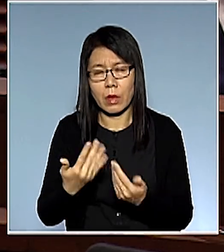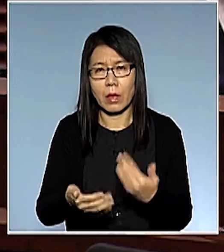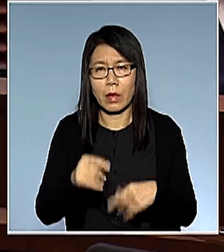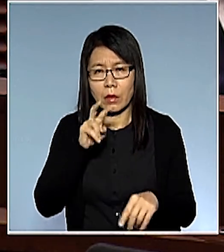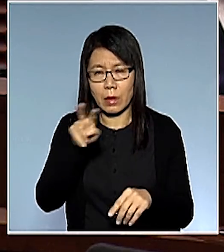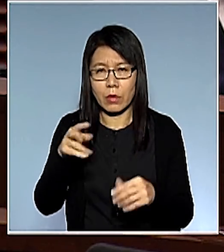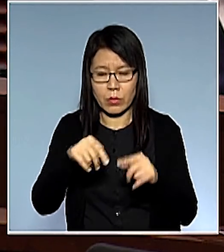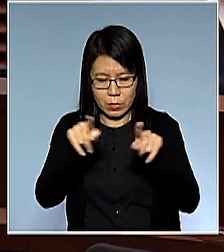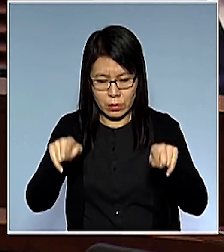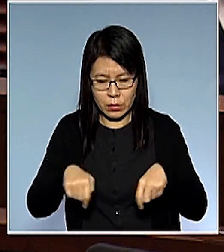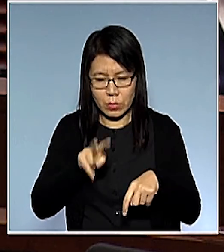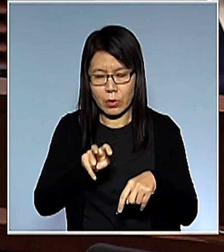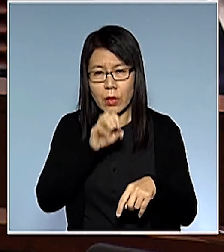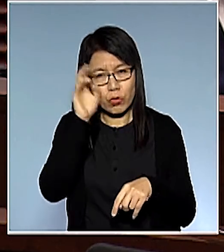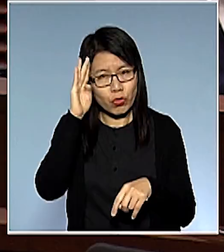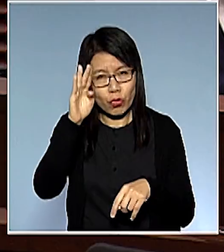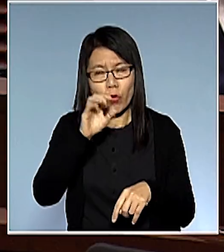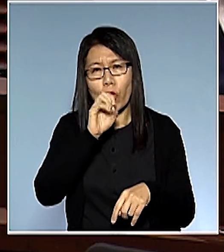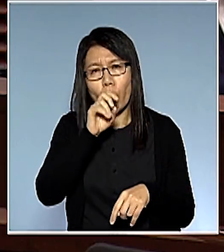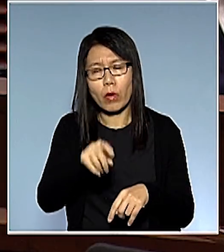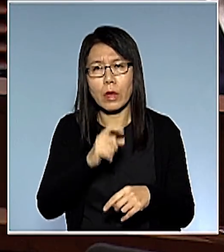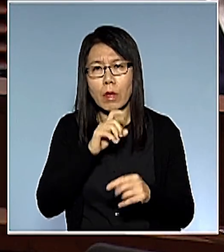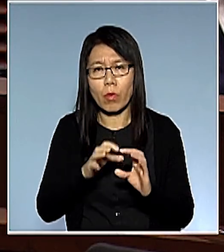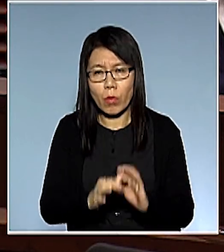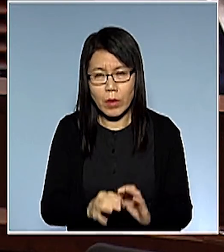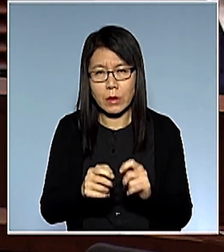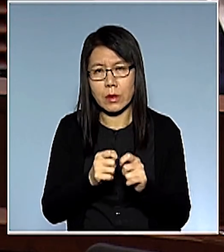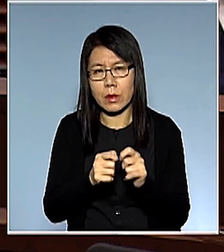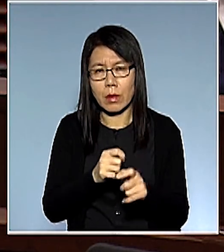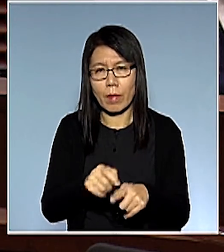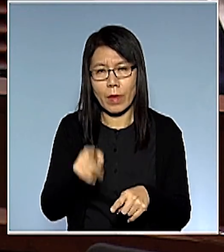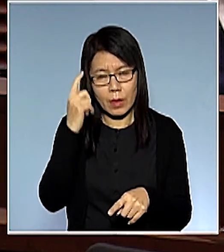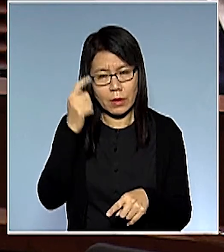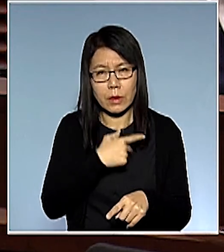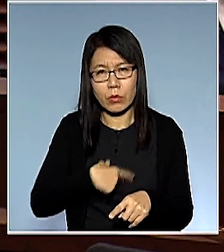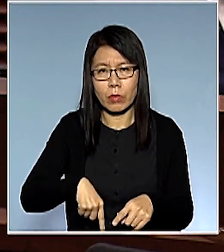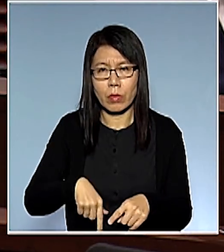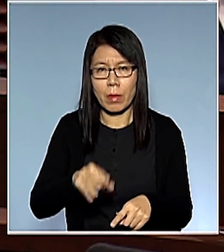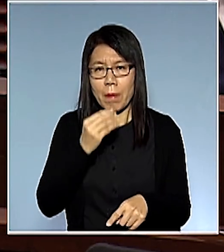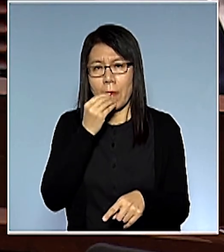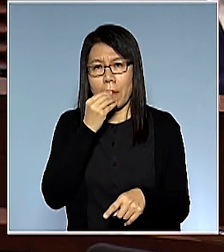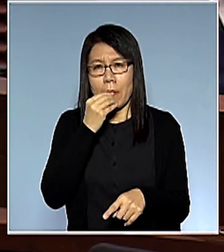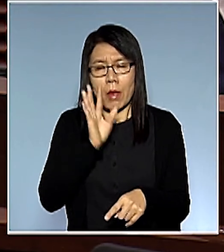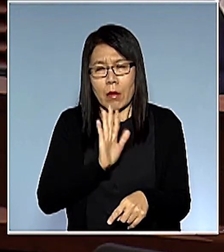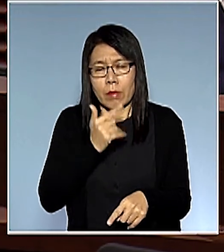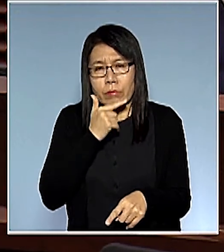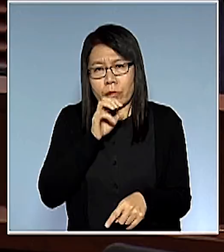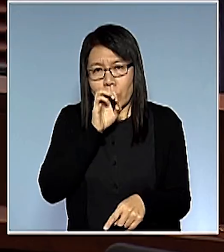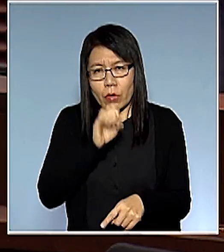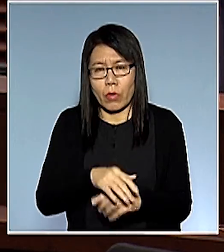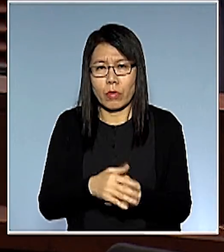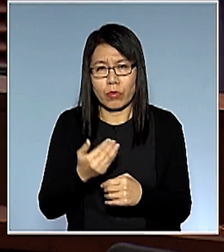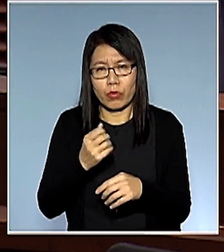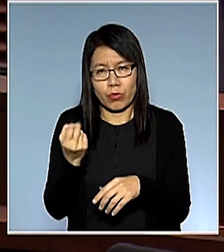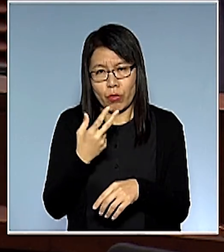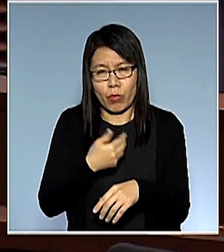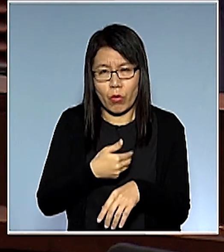完文件之後真是和文件有關的知道在說什麼的議員都不敢出聲了不想出聲了免得再浪費時間